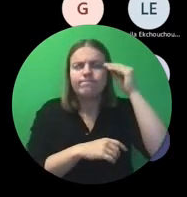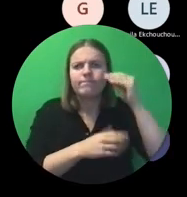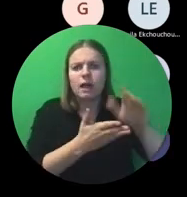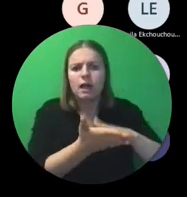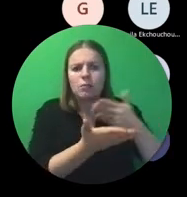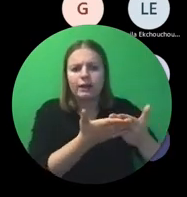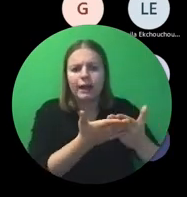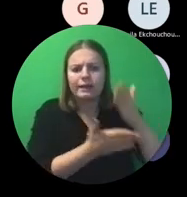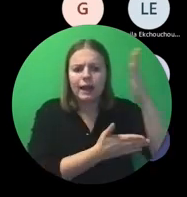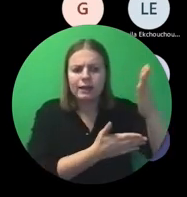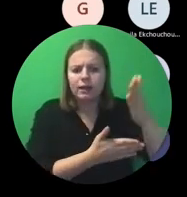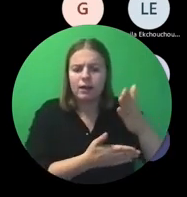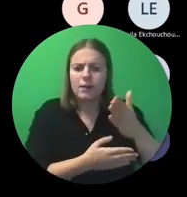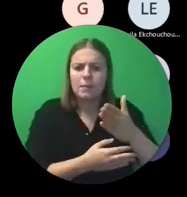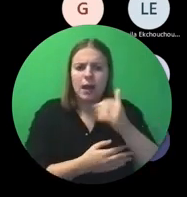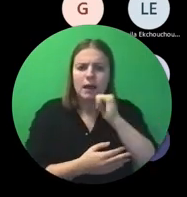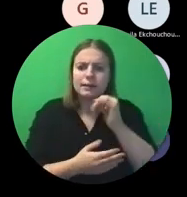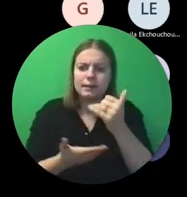zaken bijhoudt.